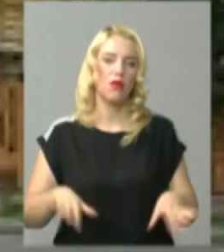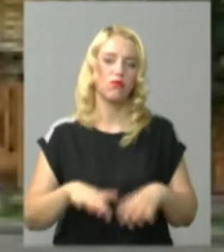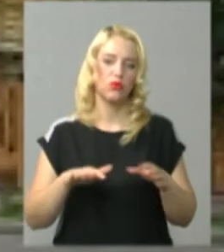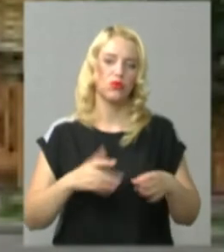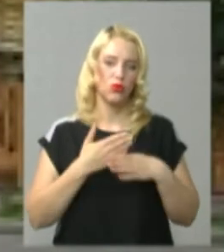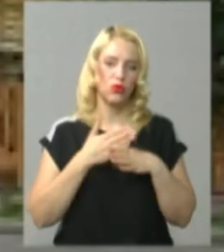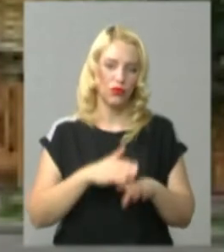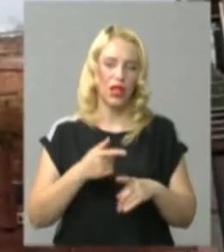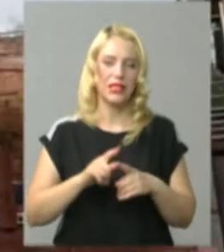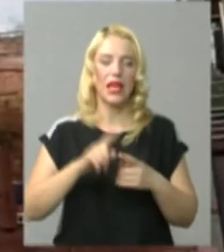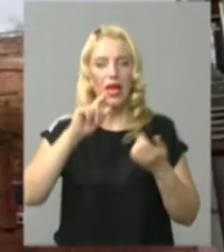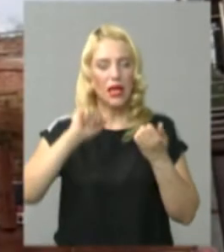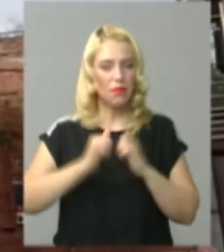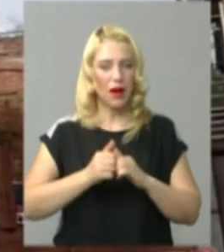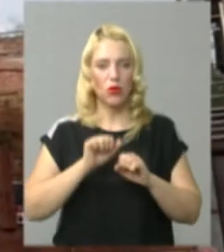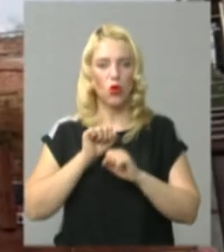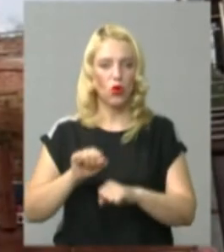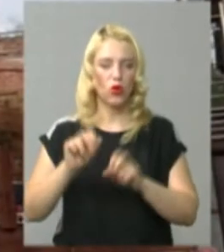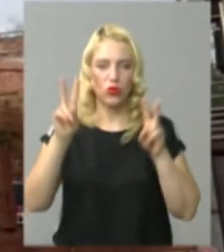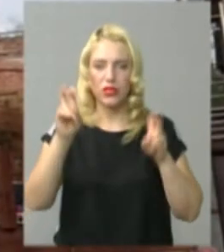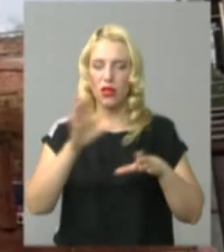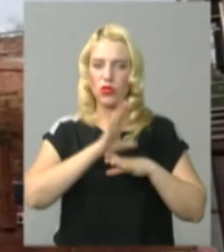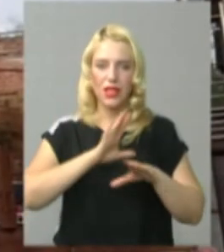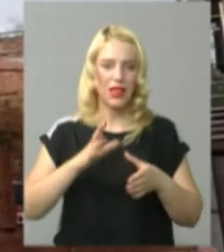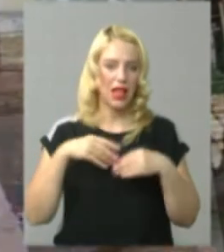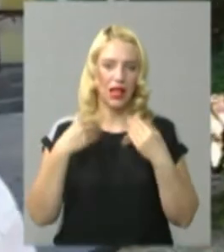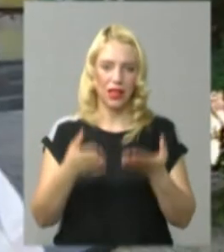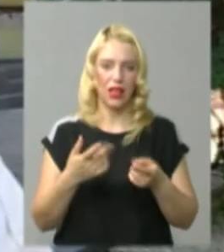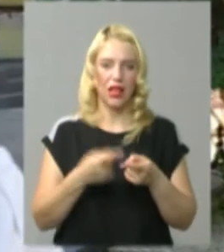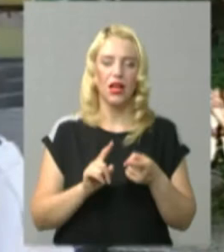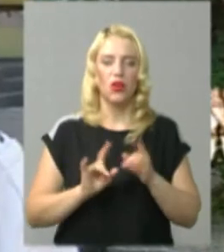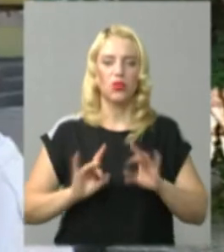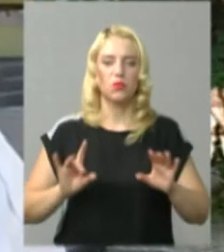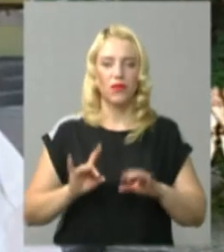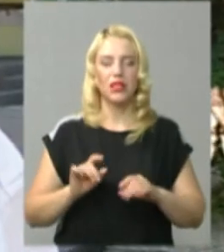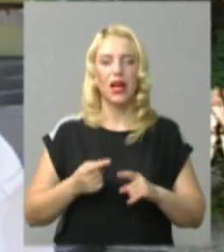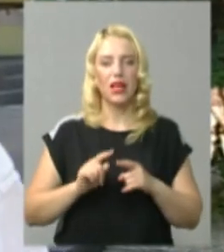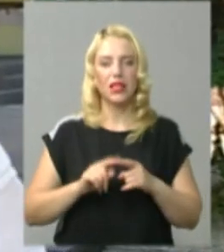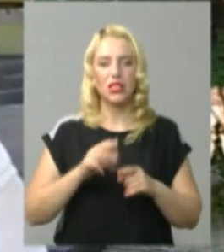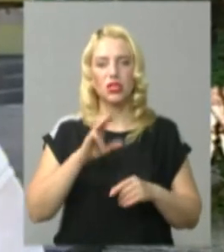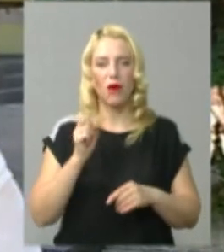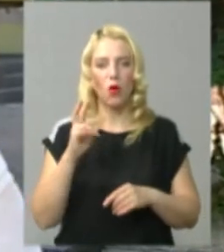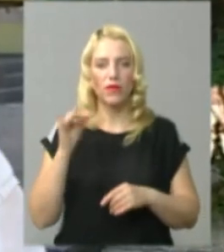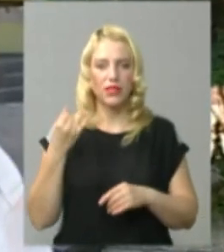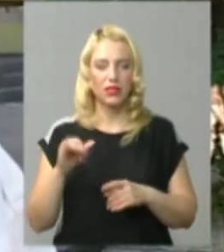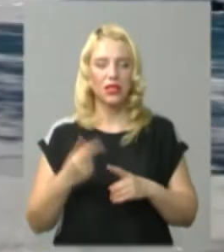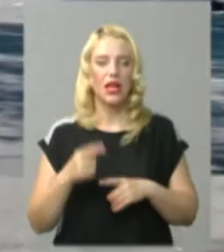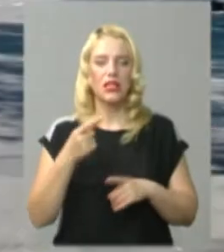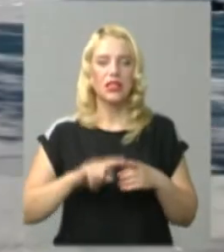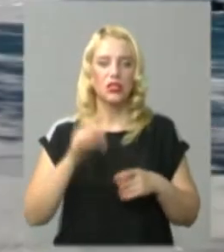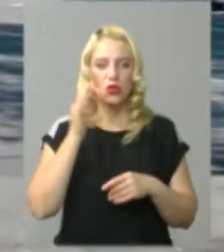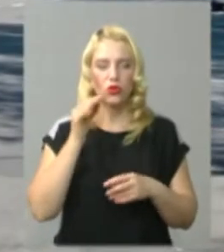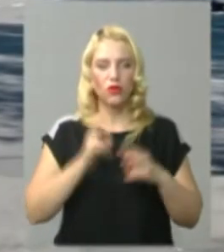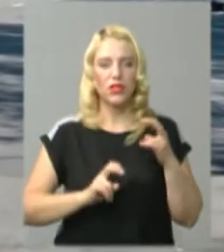'яткоохоронного статусу не набула, розповідає член Міжнародної організації захисту пам'яток «Кікомос» Сергій Шпаковський. За його словами, солодовий завод – один із 40